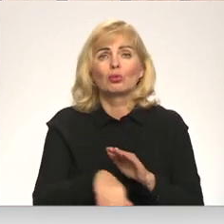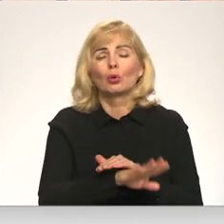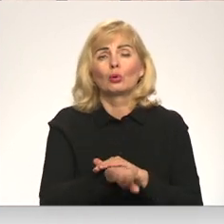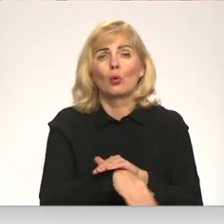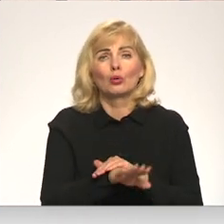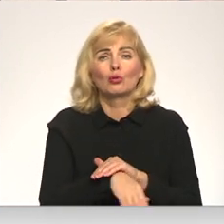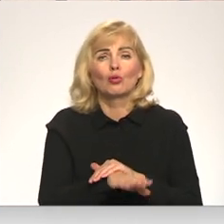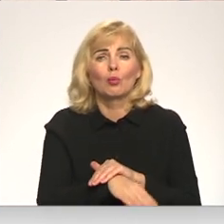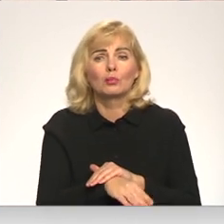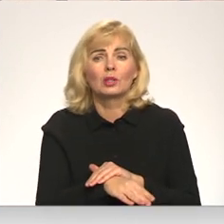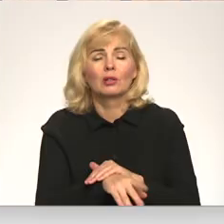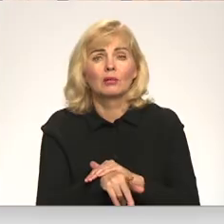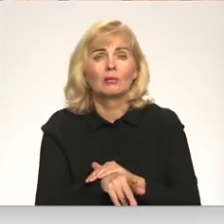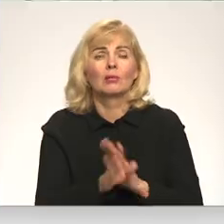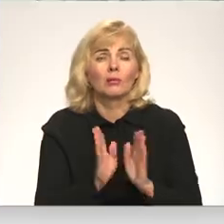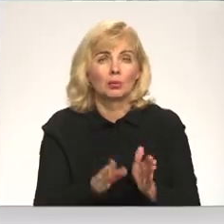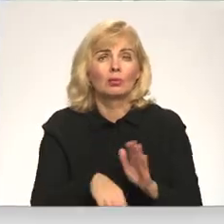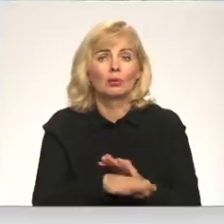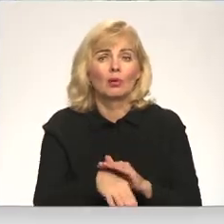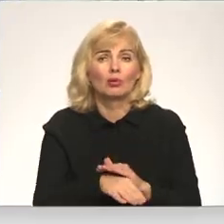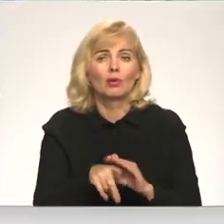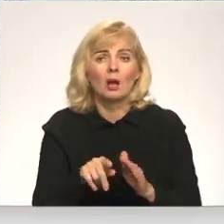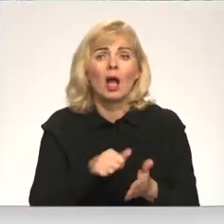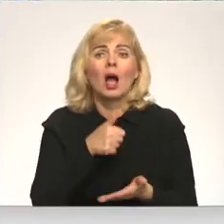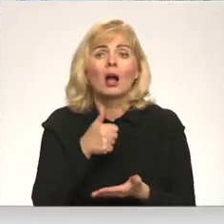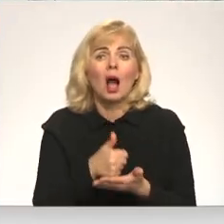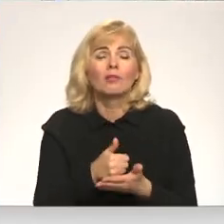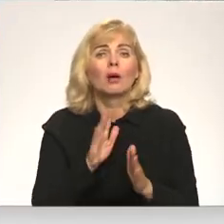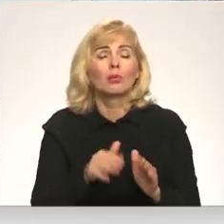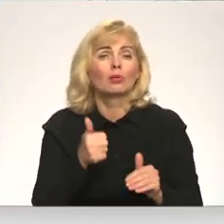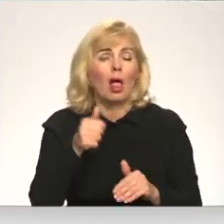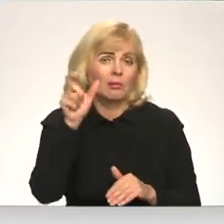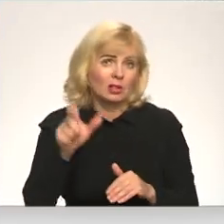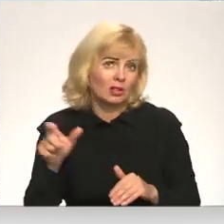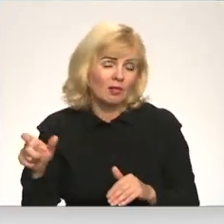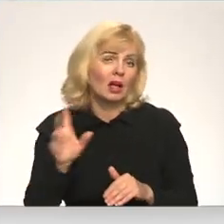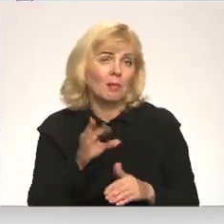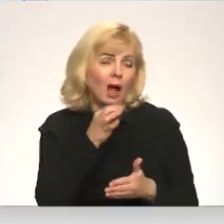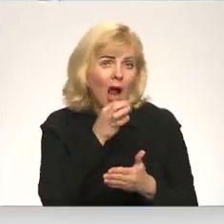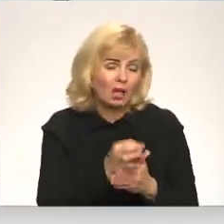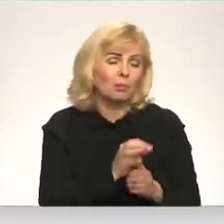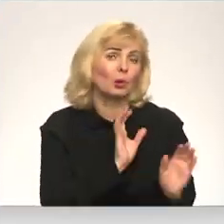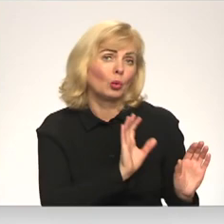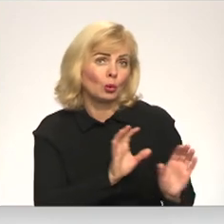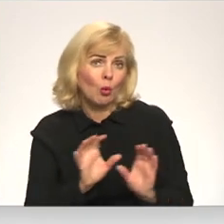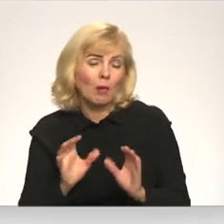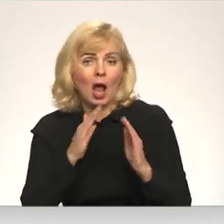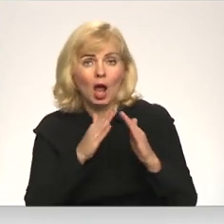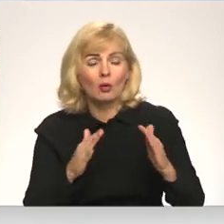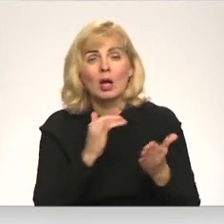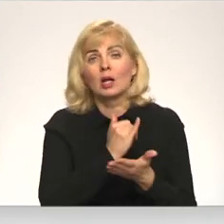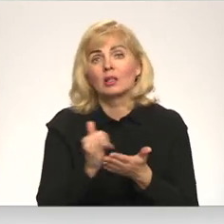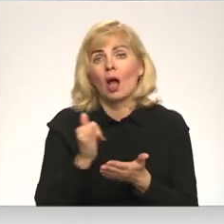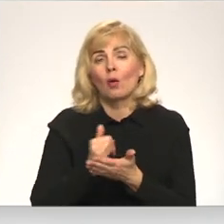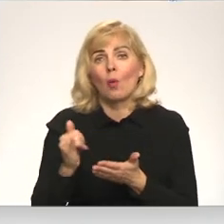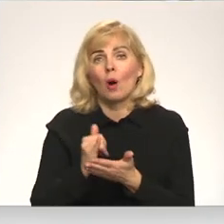būs. Galvenais, lai būtu labi cilvēki, rūpējās par ēku, būtu sakopts un